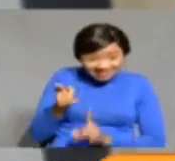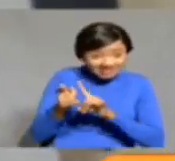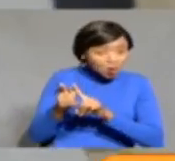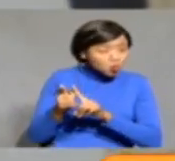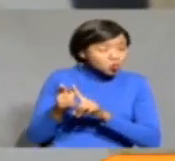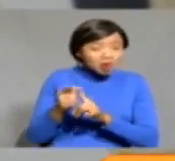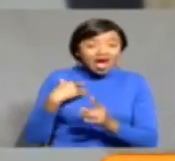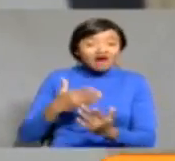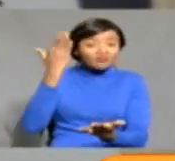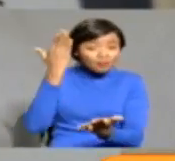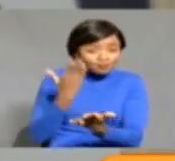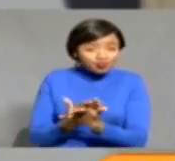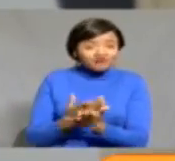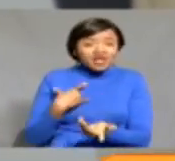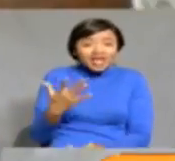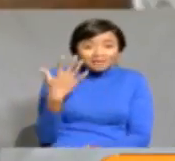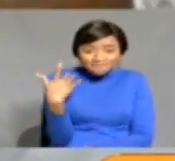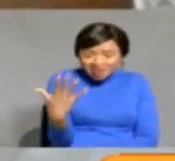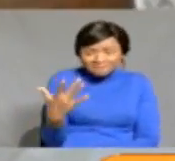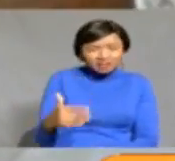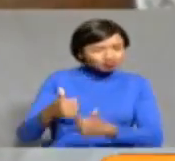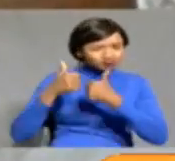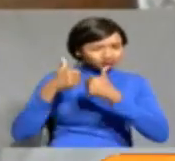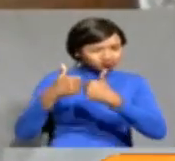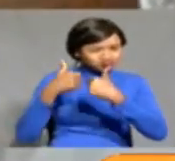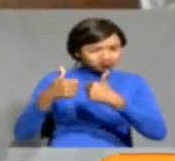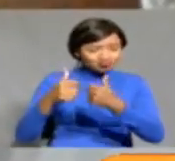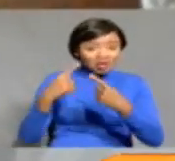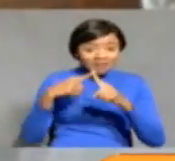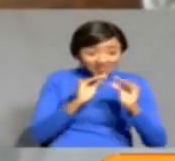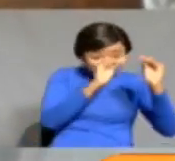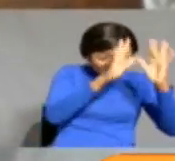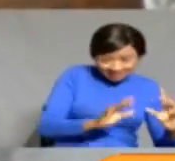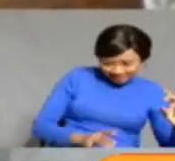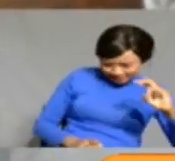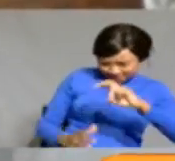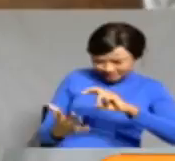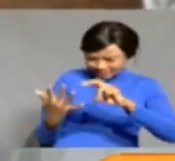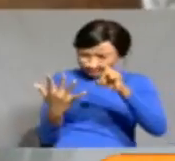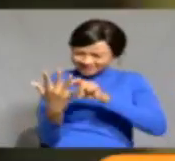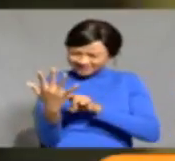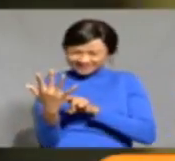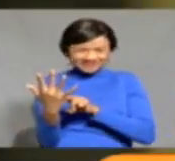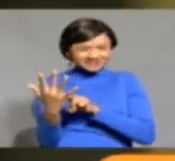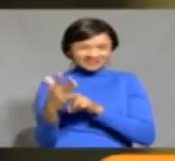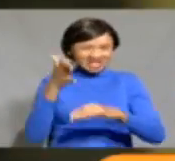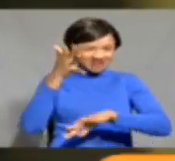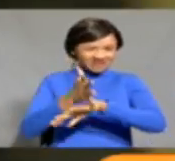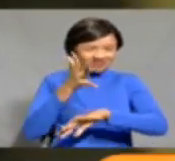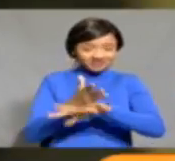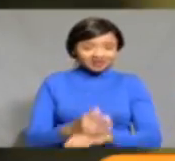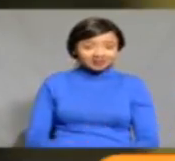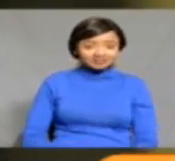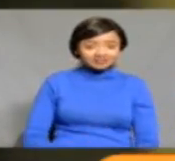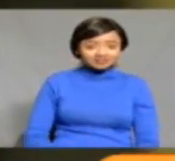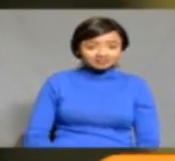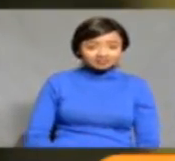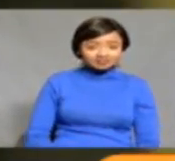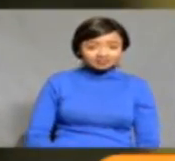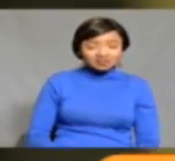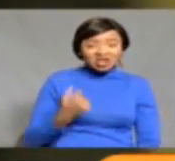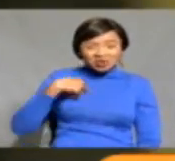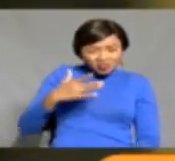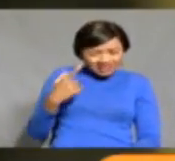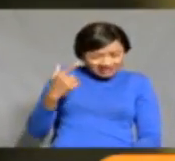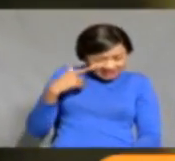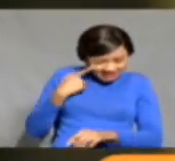ushawishi mkubwa ila hatimae walimu hao wanagundua kuwa astakabathi hizo ni bandia. Atuku gundua kwa sababu ilikuwa